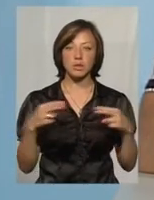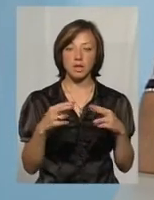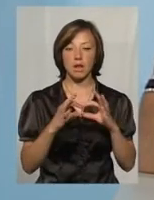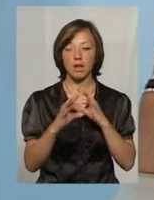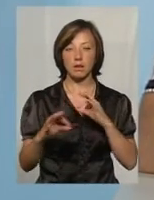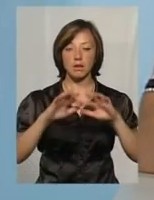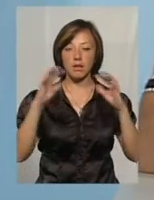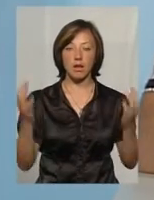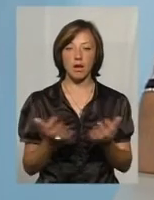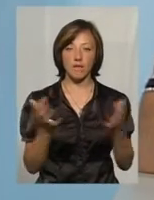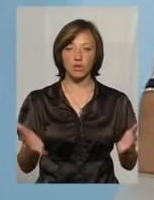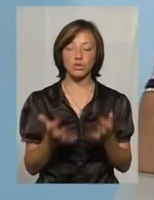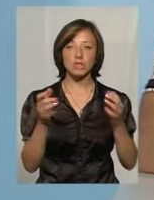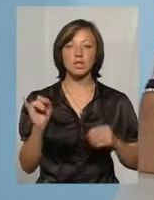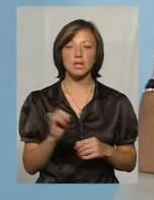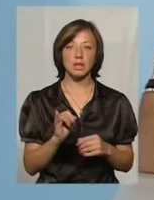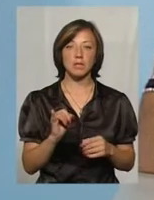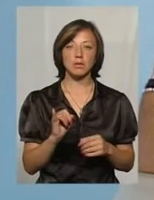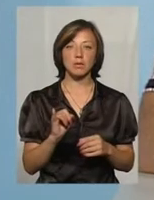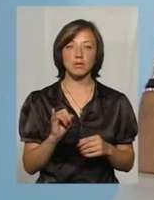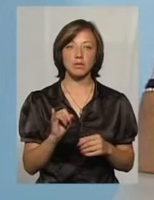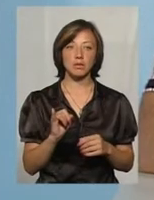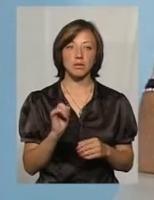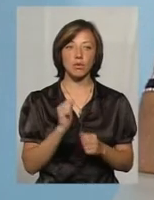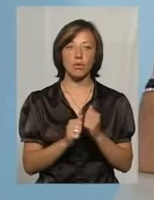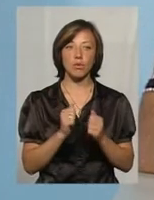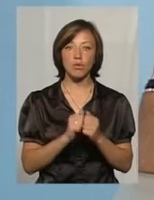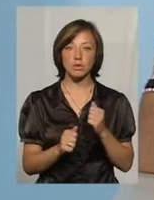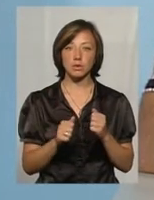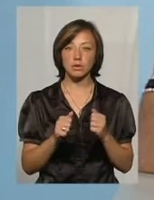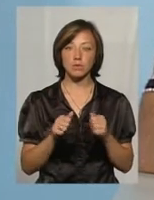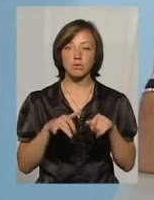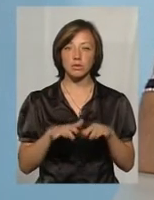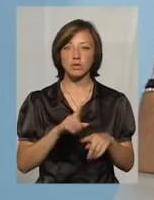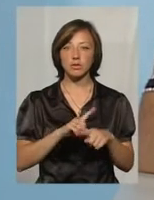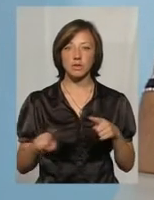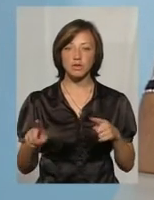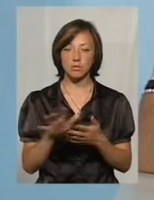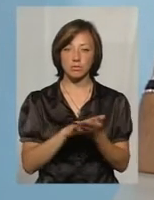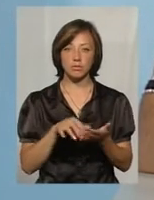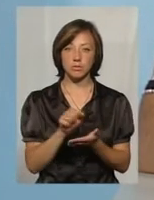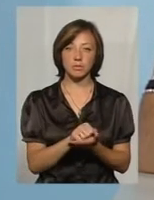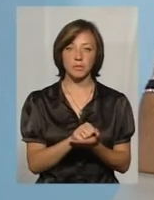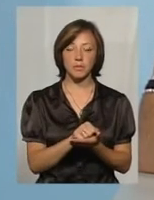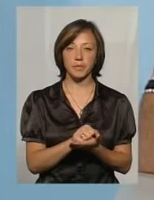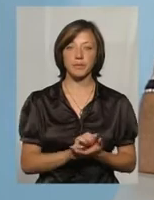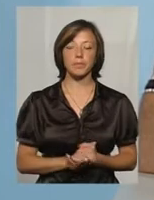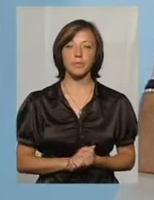і навлички, і вони беруться після кожної процедури, швидко приходять в